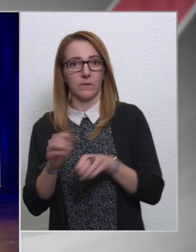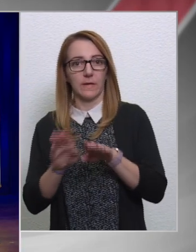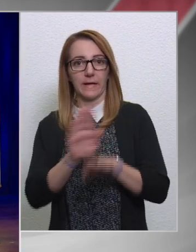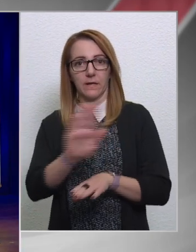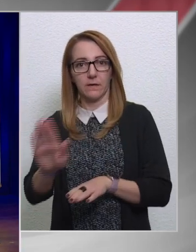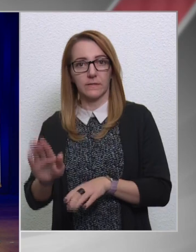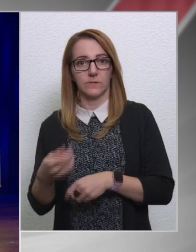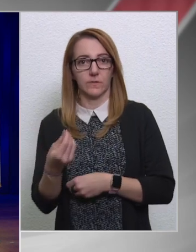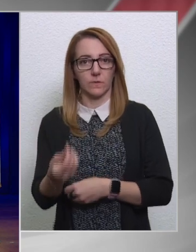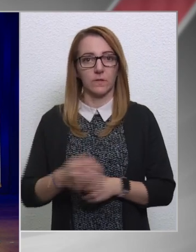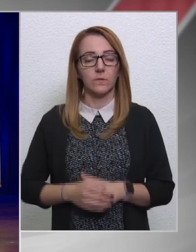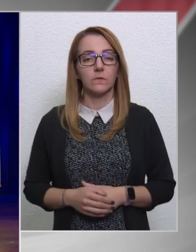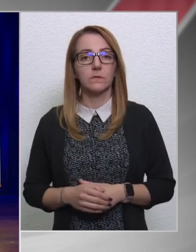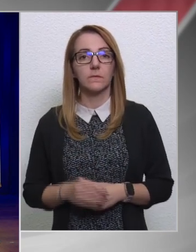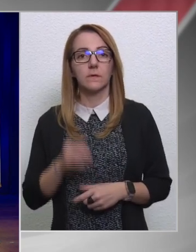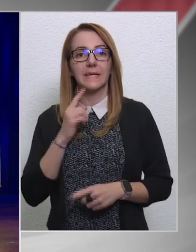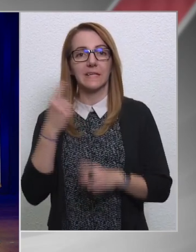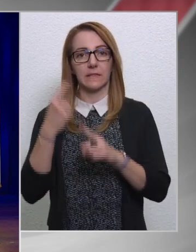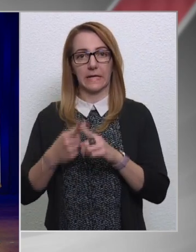köszönöm. Köszönöm. Köszönöm.